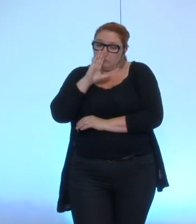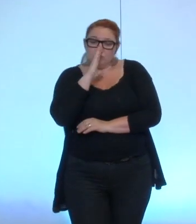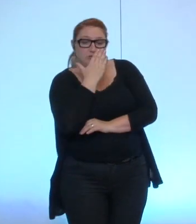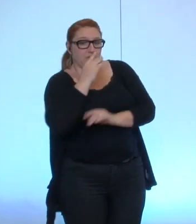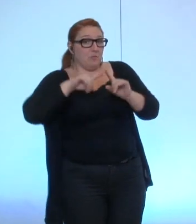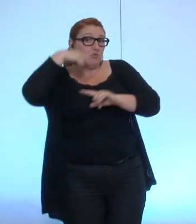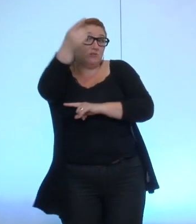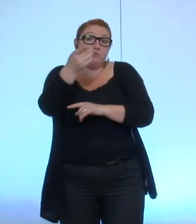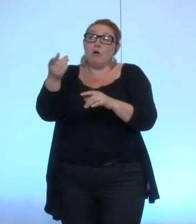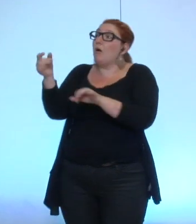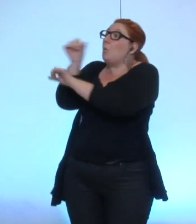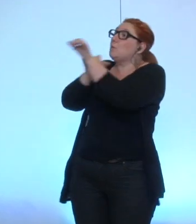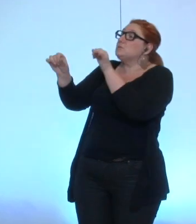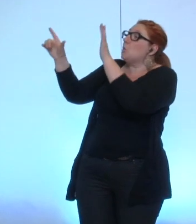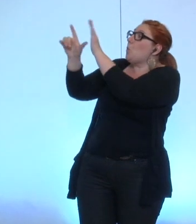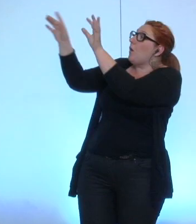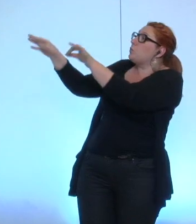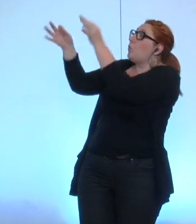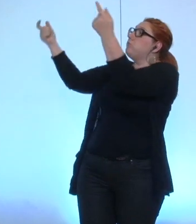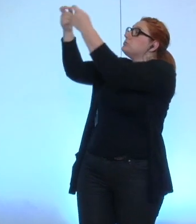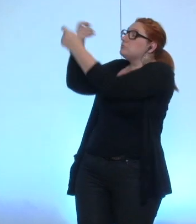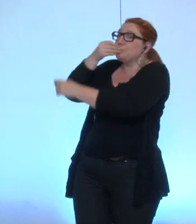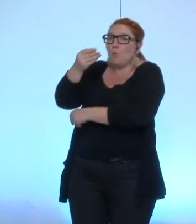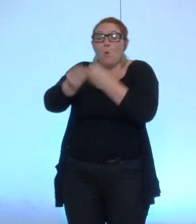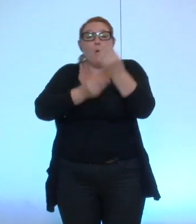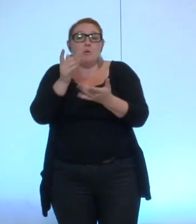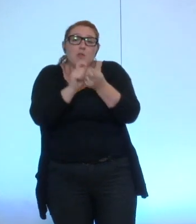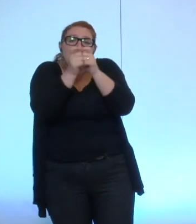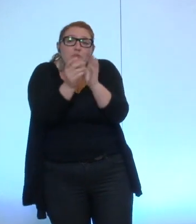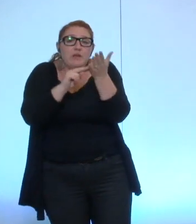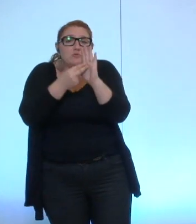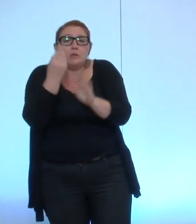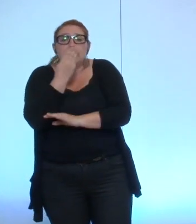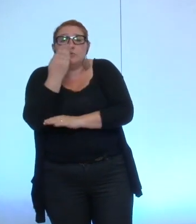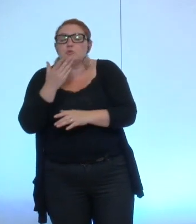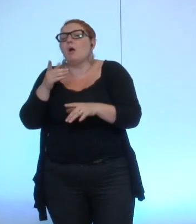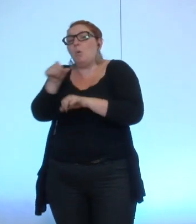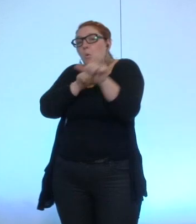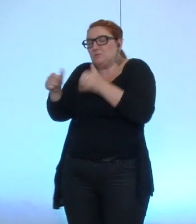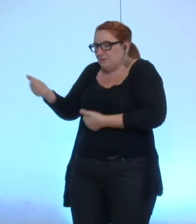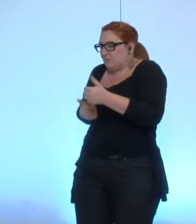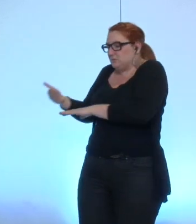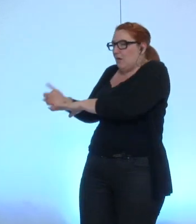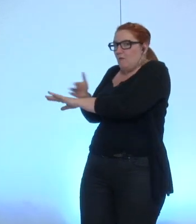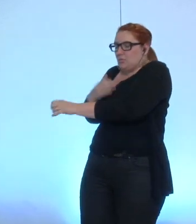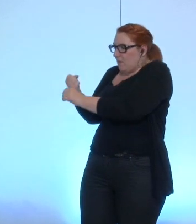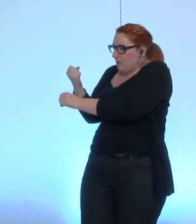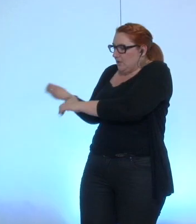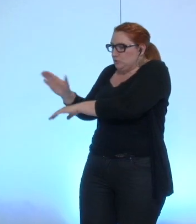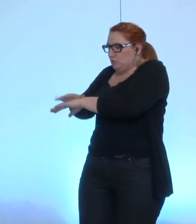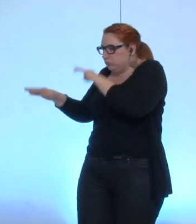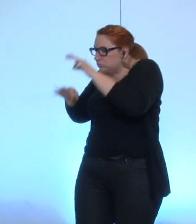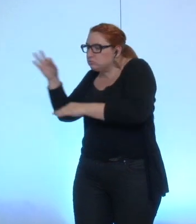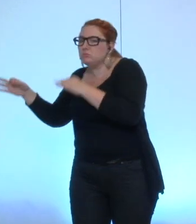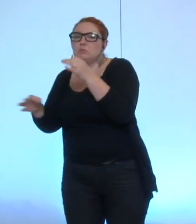avons une issue juridique ou si nous avons éventuellement une petite modification technique une fois que les services seront travaillés dessus et avec ce sous